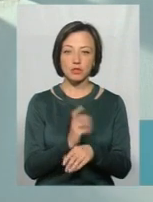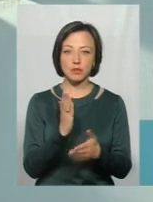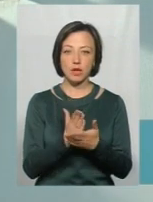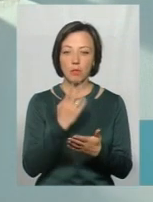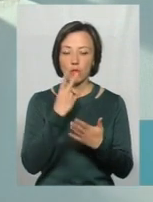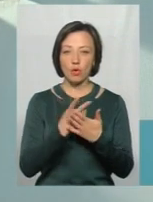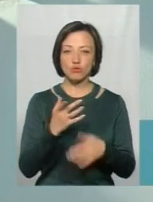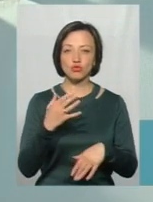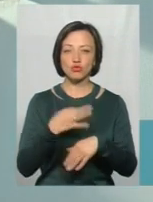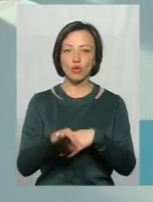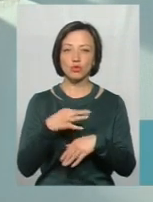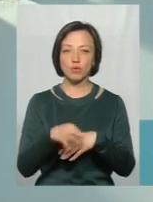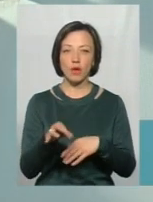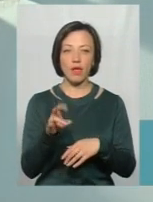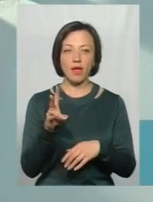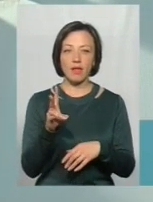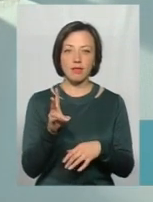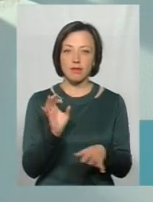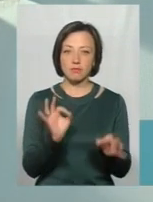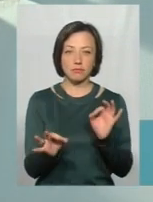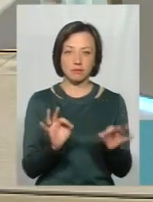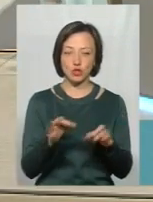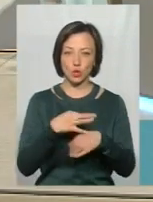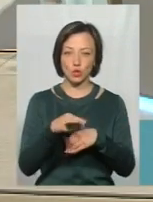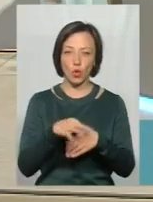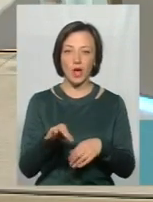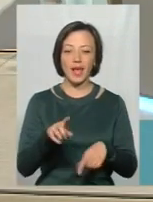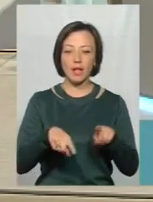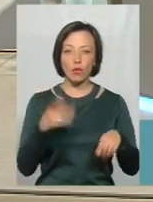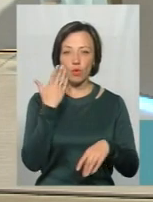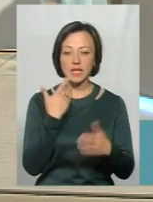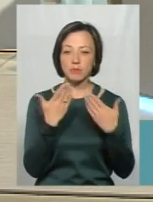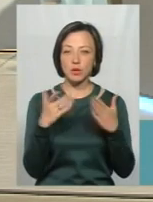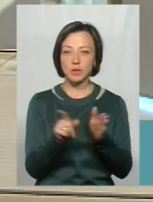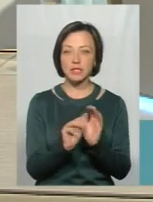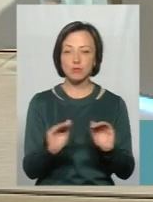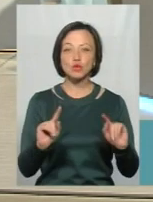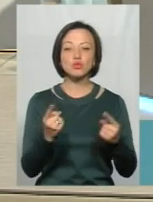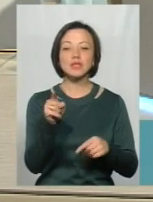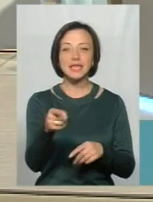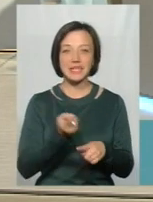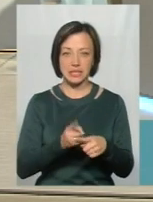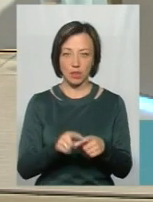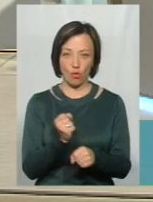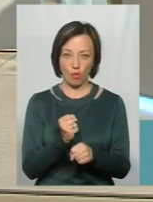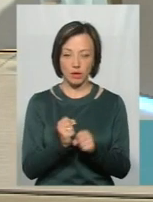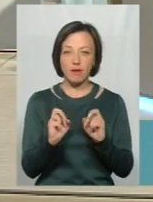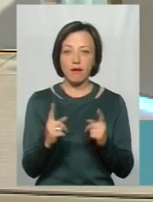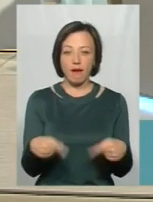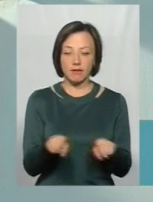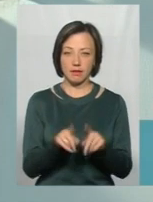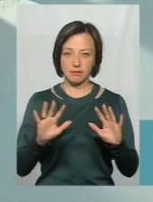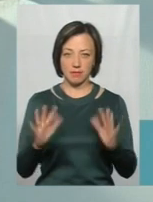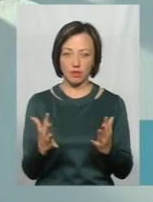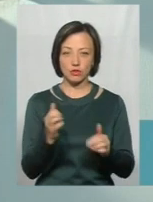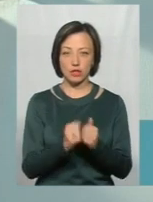прояви жорстокості, невиправданої жорстокості. Інколи, коли спілкуєшся з дітьми, чому ти це робиш, і як так сталося,